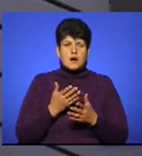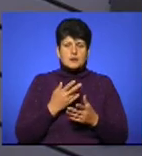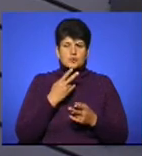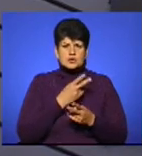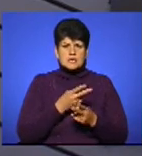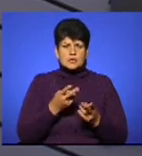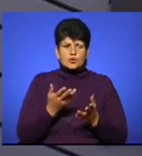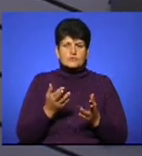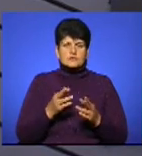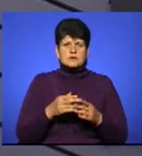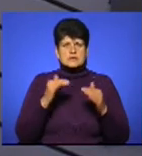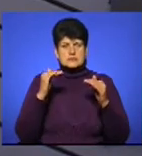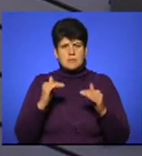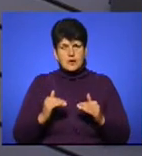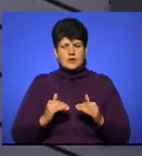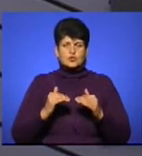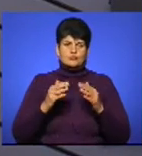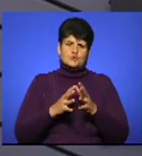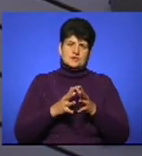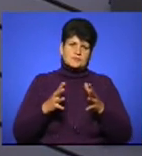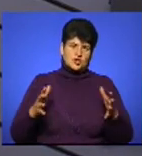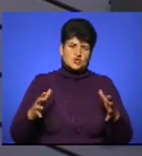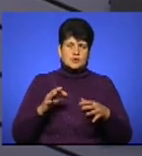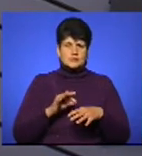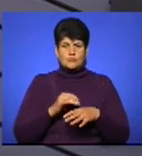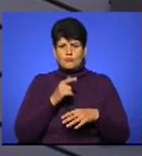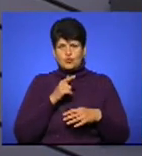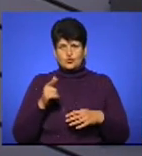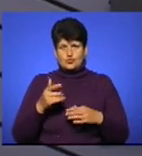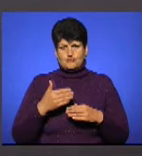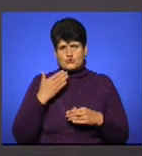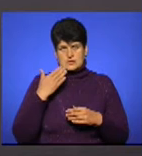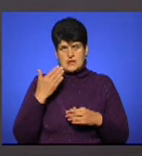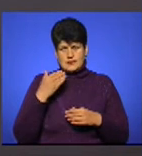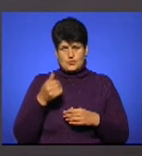якась тенденція спаду, чи, навпаки, збільшення цих захворювань впродовж останніх років?